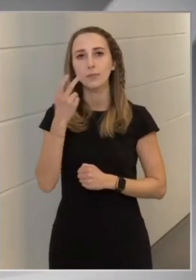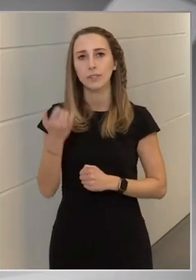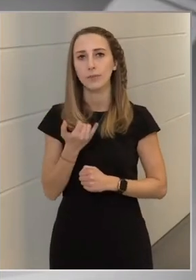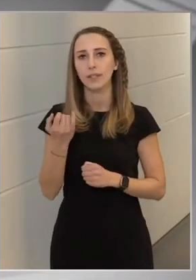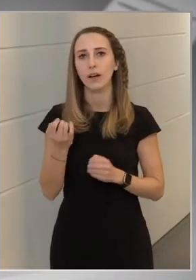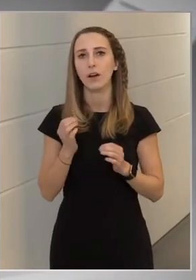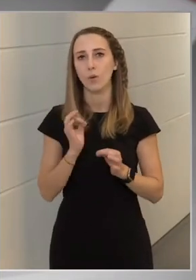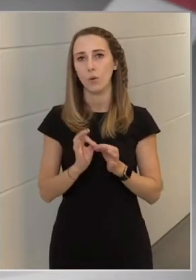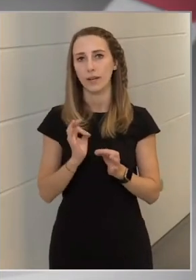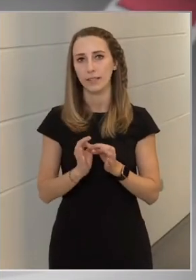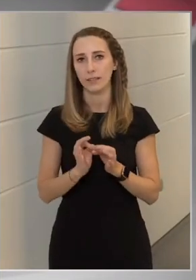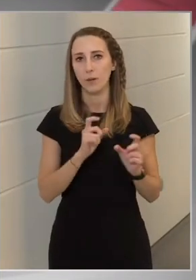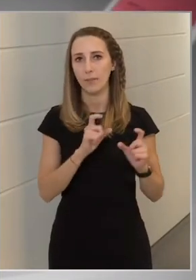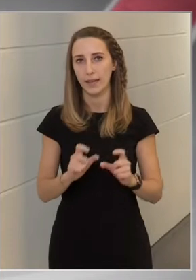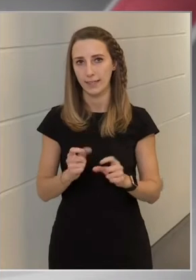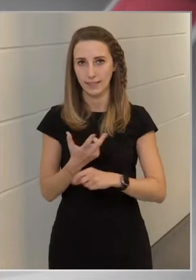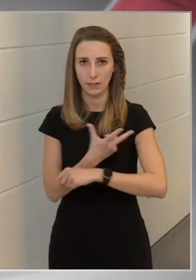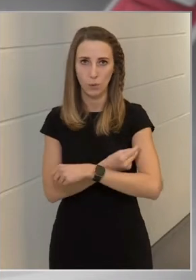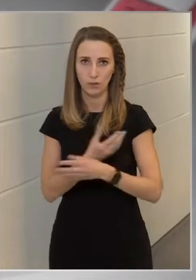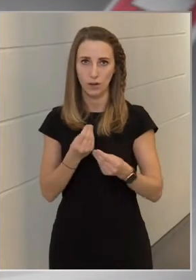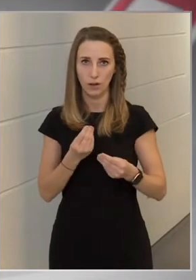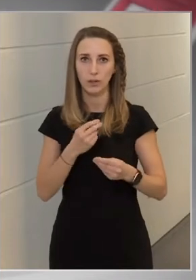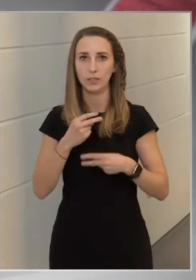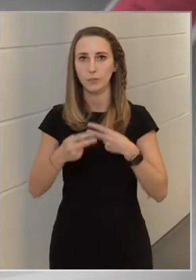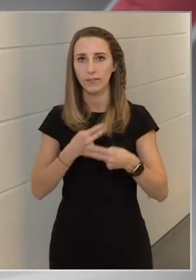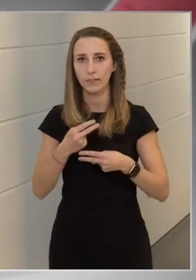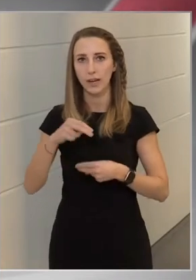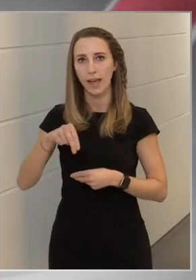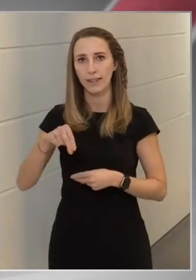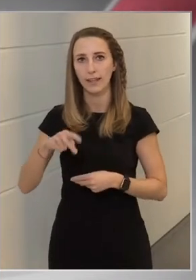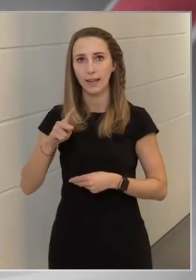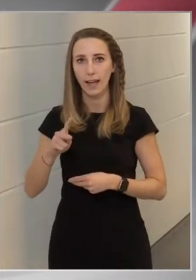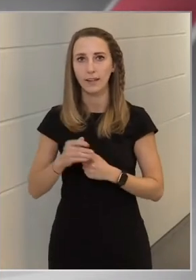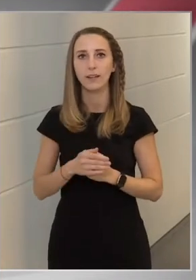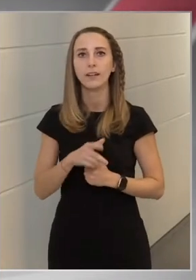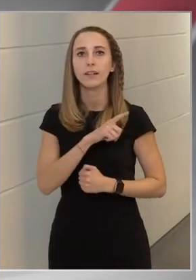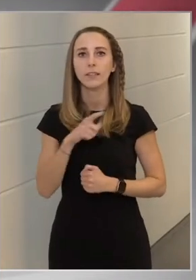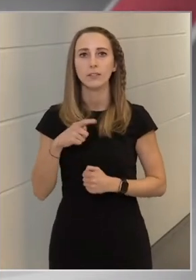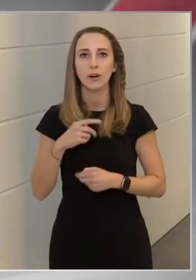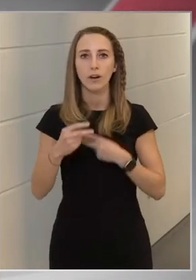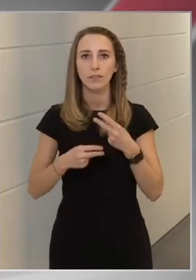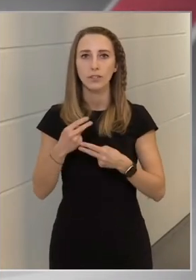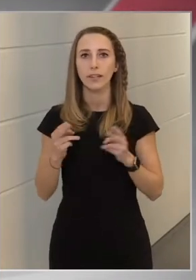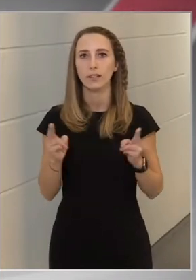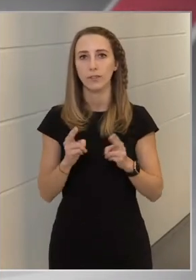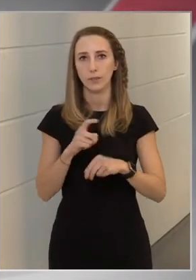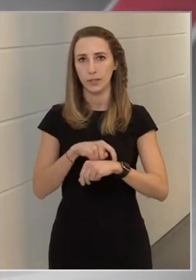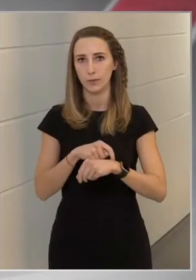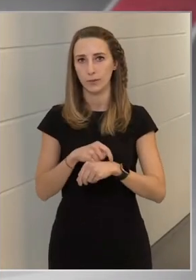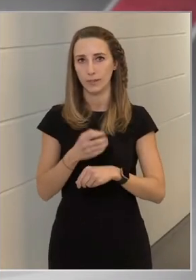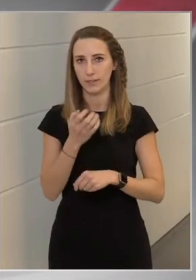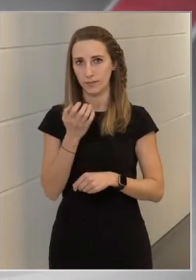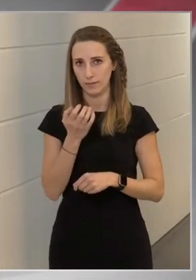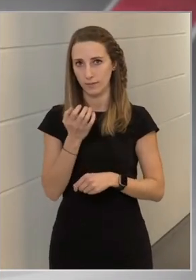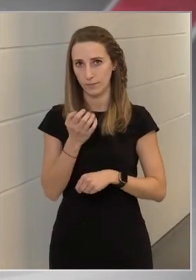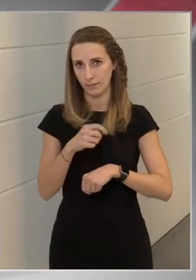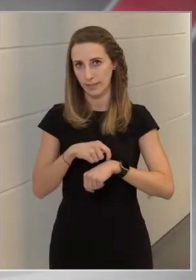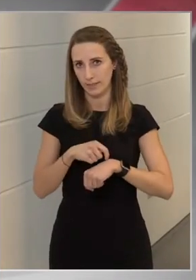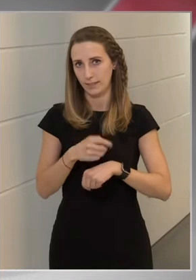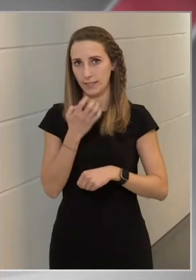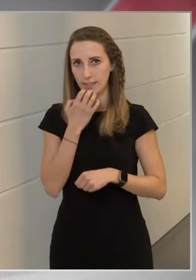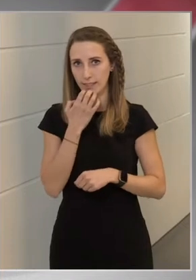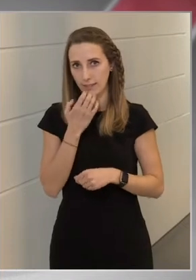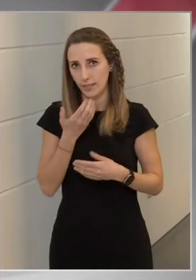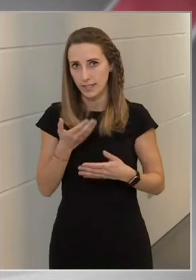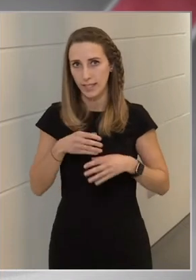beérkezett anyagot is, tehát oltóanyagokat is megvizsgálja az NNK, de csak el ez a vizsgálat, ez rövidebb időt vesz igénybe, ha egyébként ugyanez